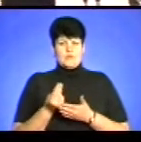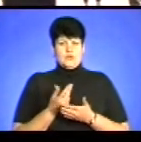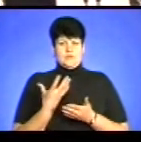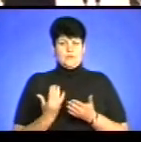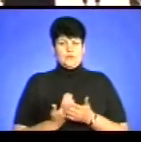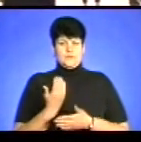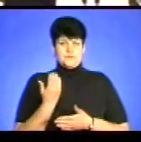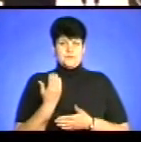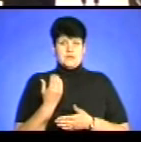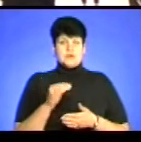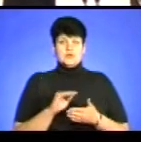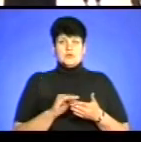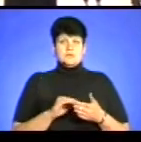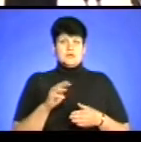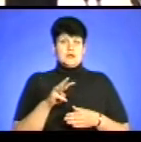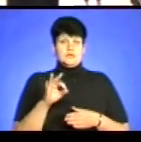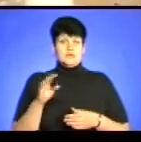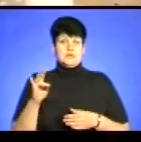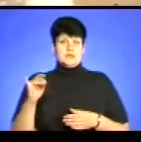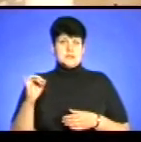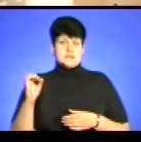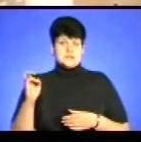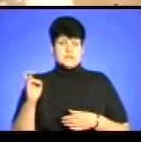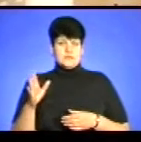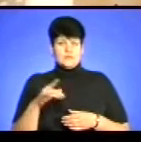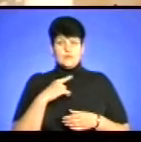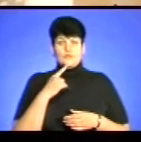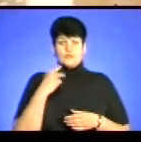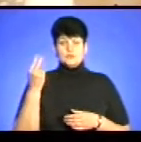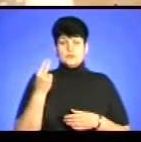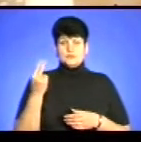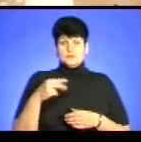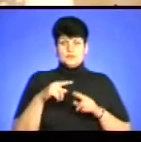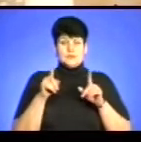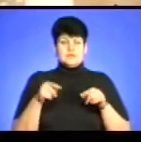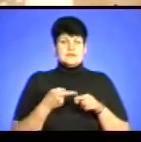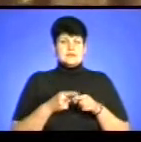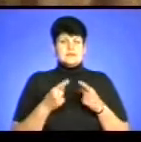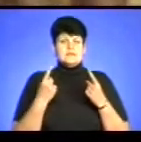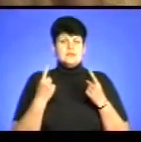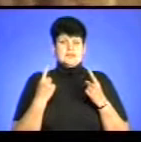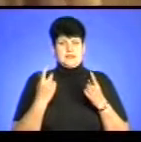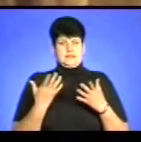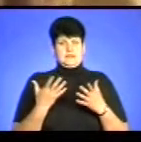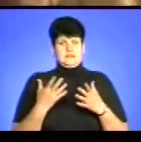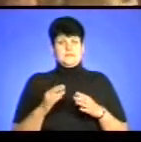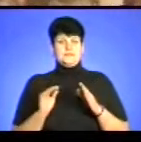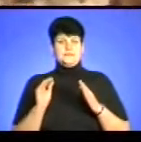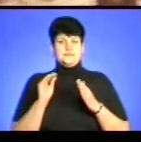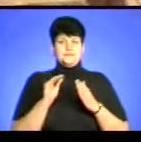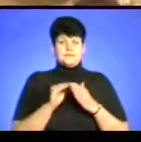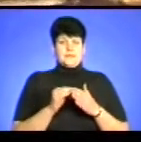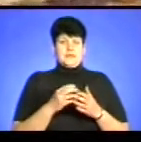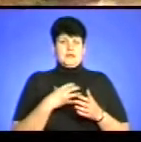Журналіст Михайло Ониськів переконаний, малярство Івана Хворостецького – це цілий вагомий пласт українського живопису,